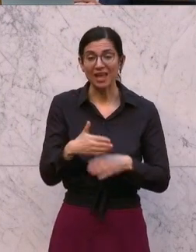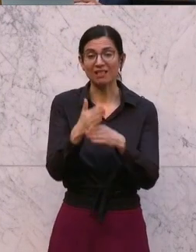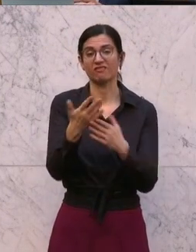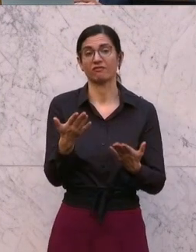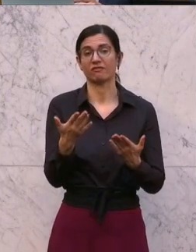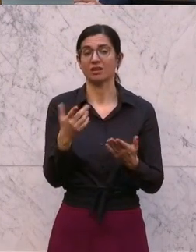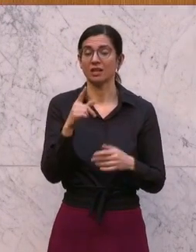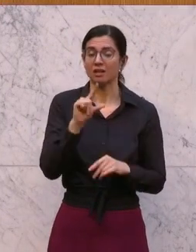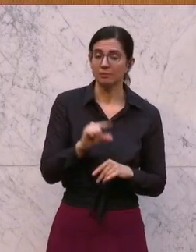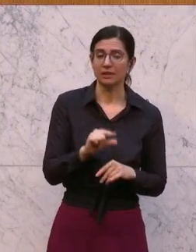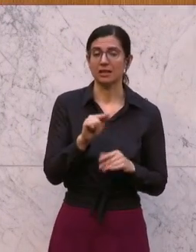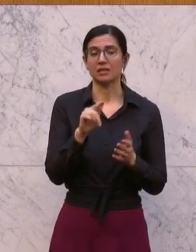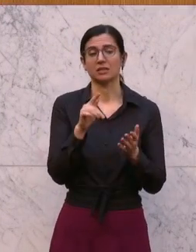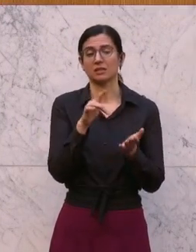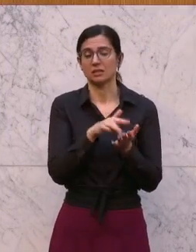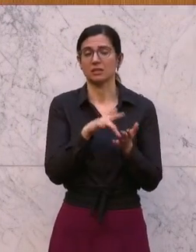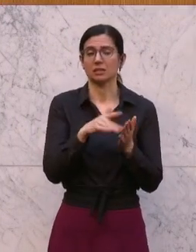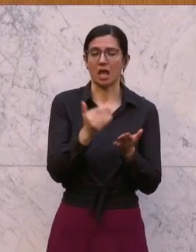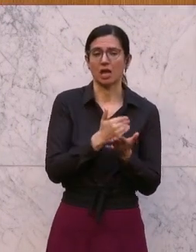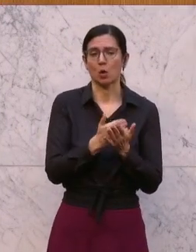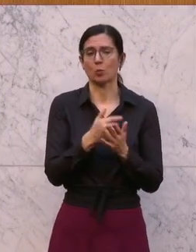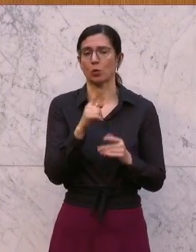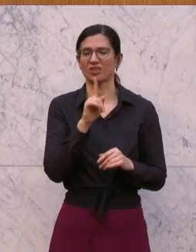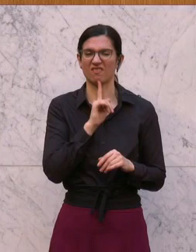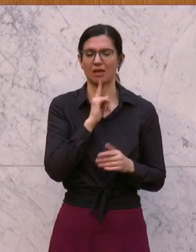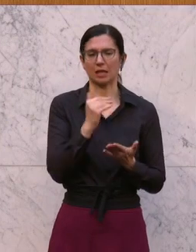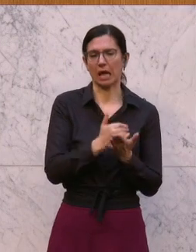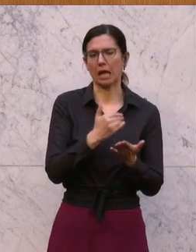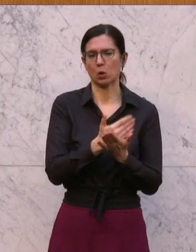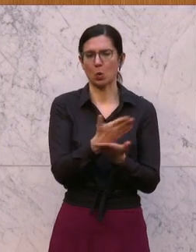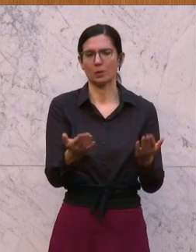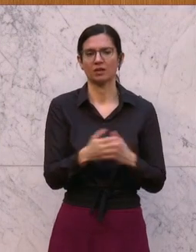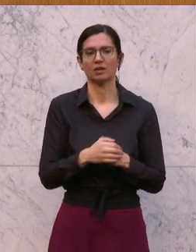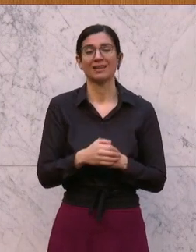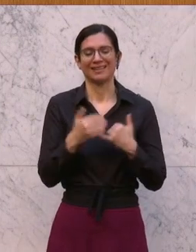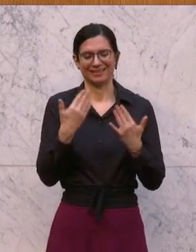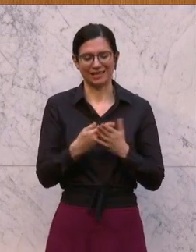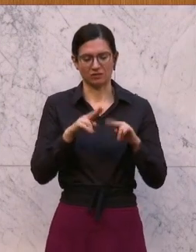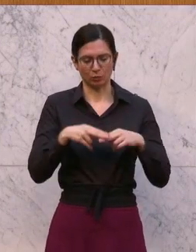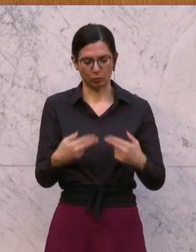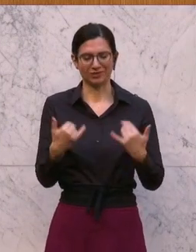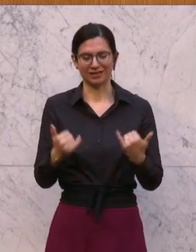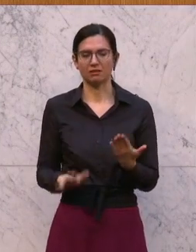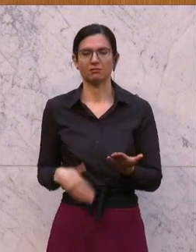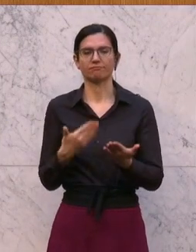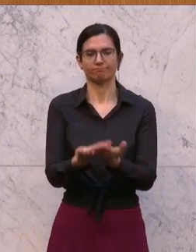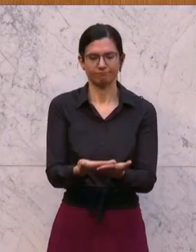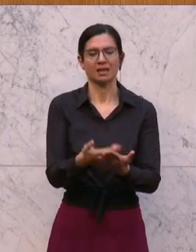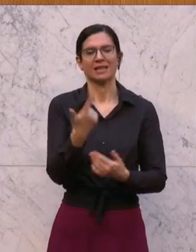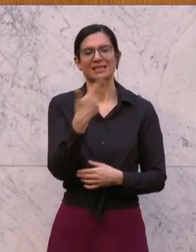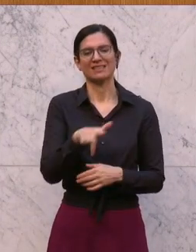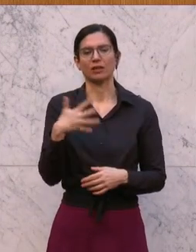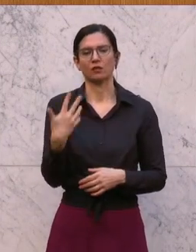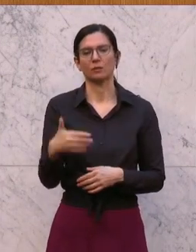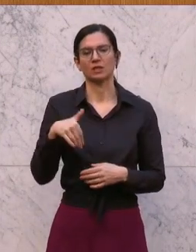wissen, was das Beste ist auf regionaler Ebene. Und darum stellen wir hier weitere 250 Millionen Euro zur Verfügung. Ich bitte um Zustimmung.